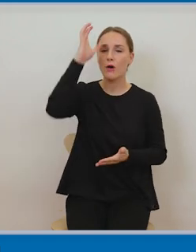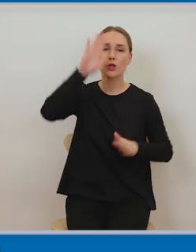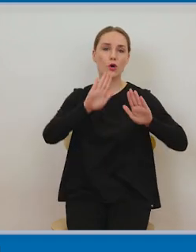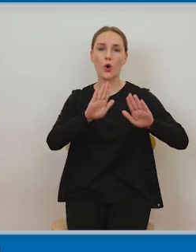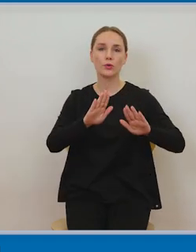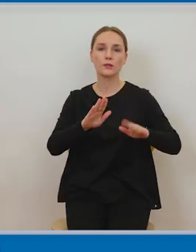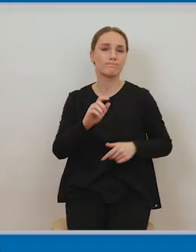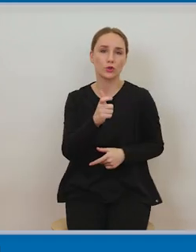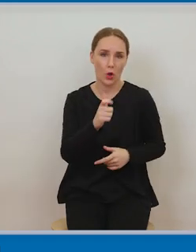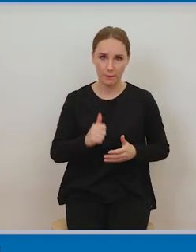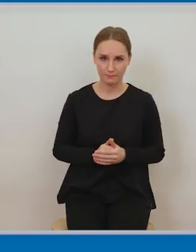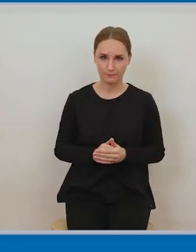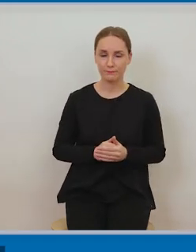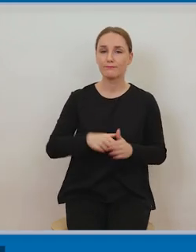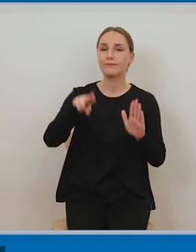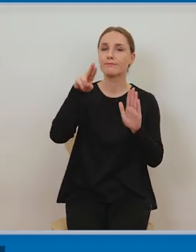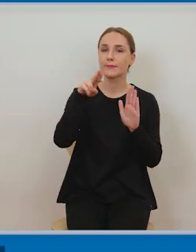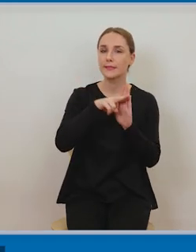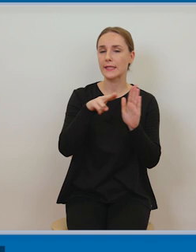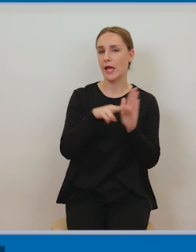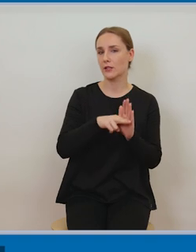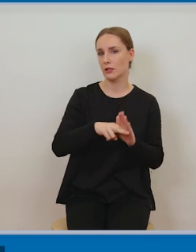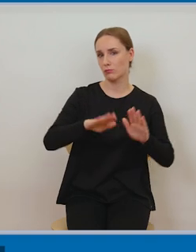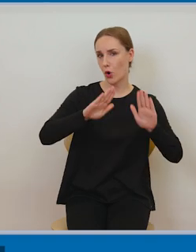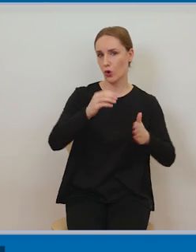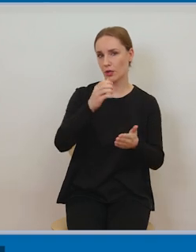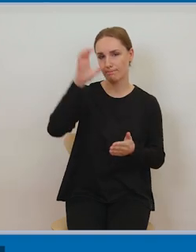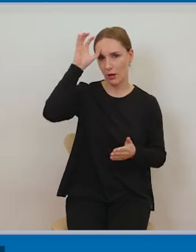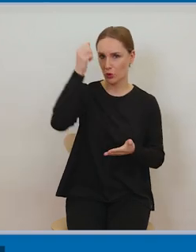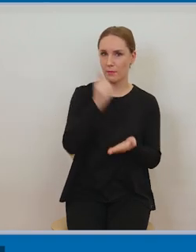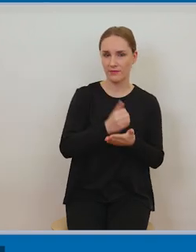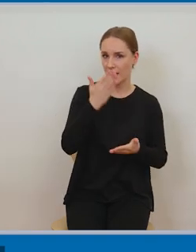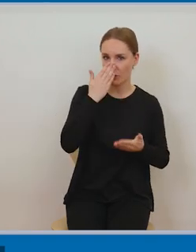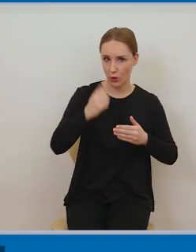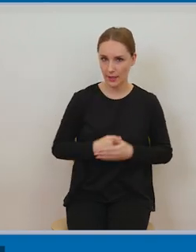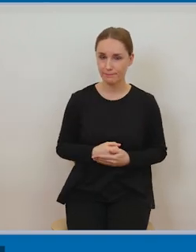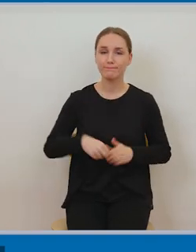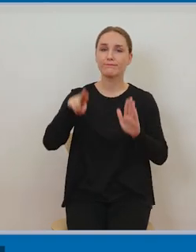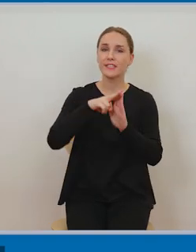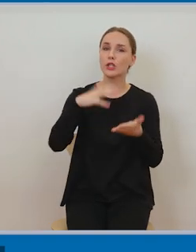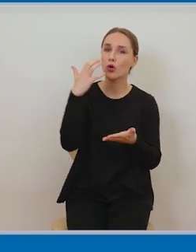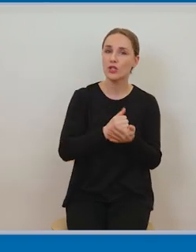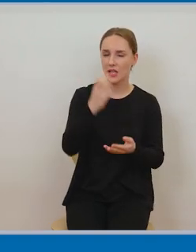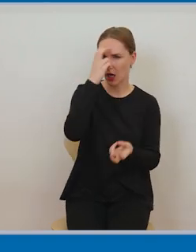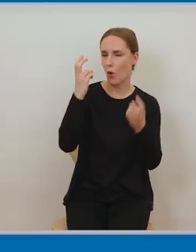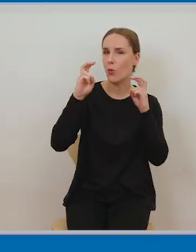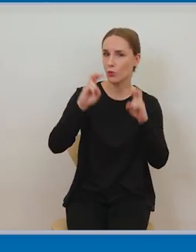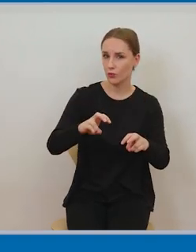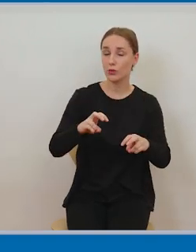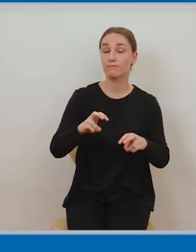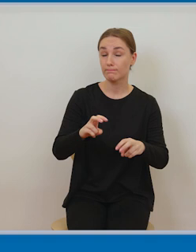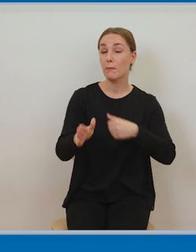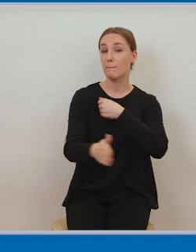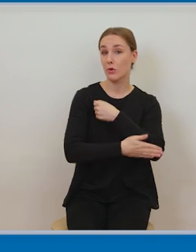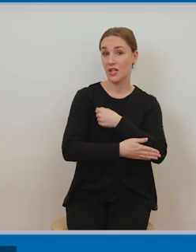zasady ochrony autorsko-prawnej. Jakie są zasady korzystania z utworów zarówno na podstawie umów, jak i na podstawie